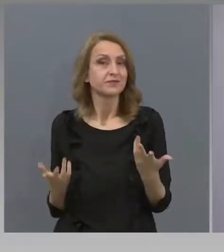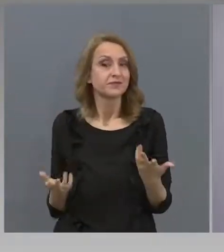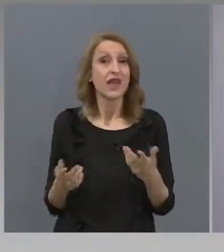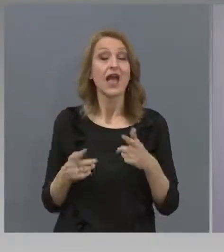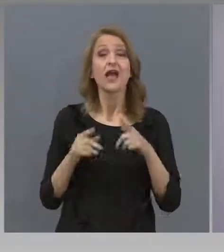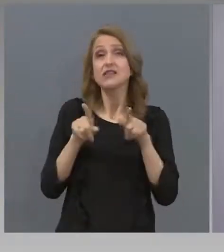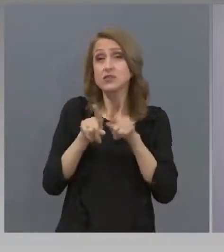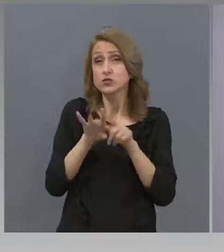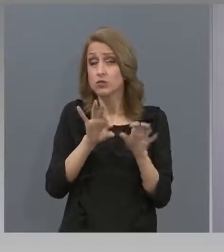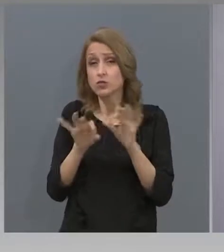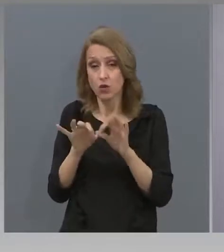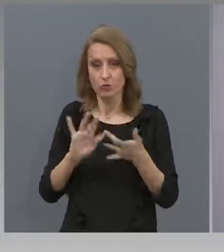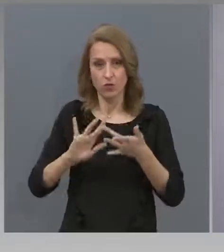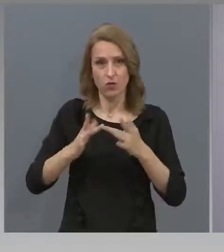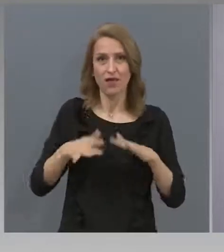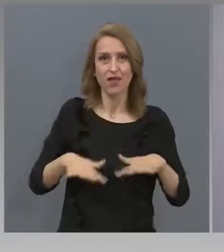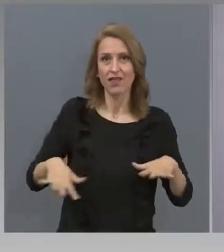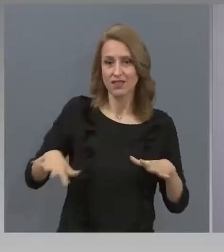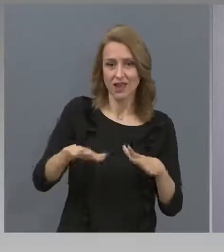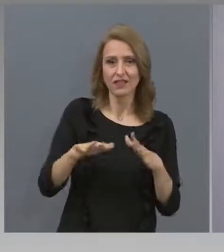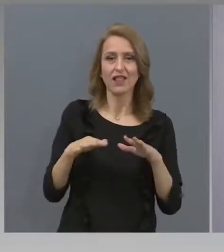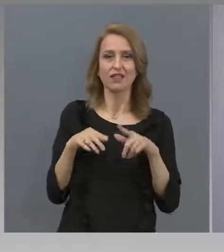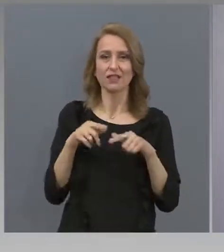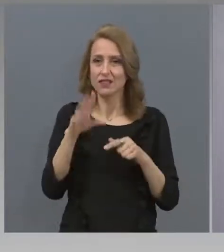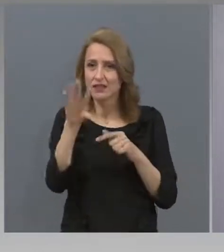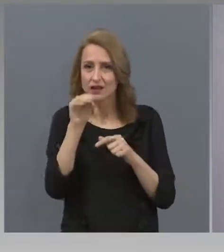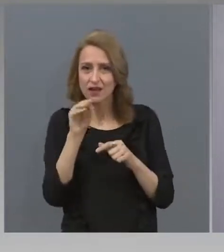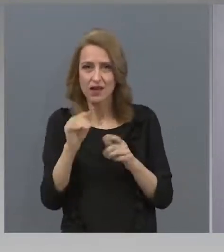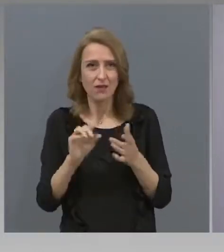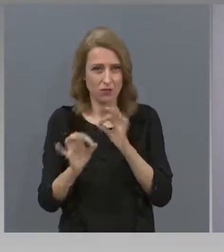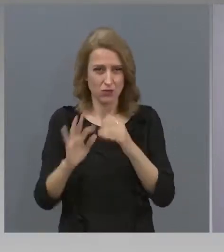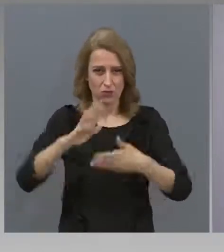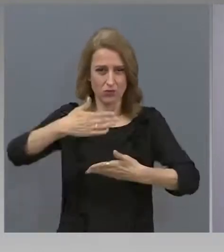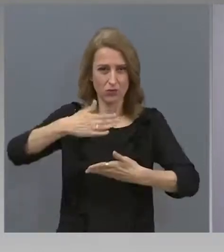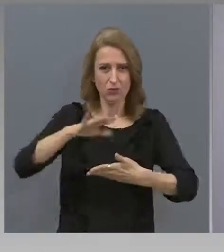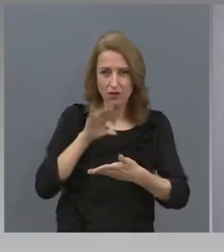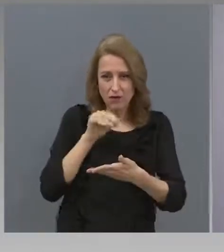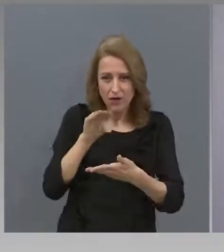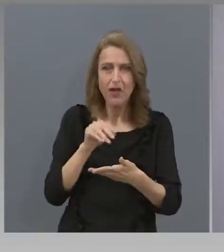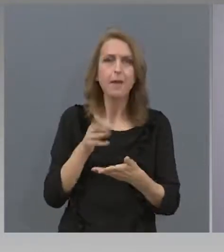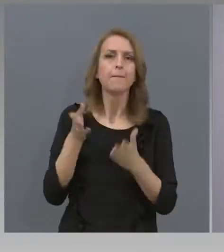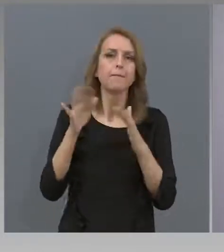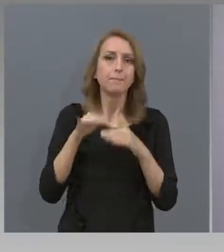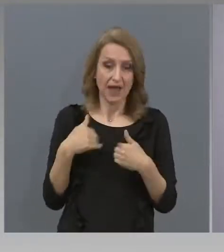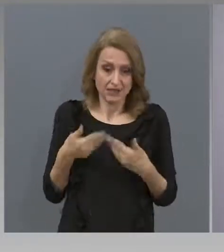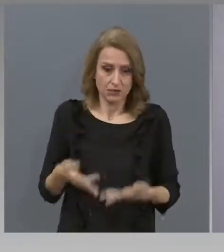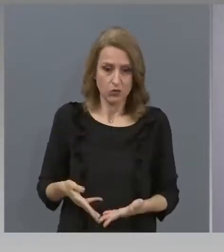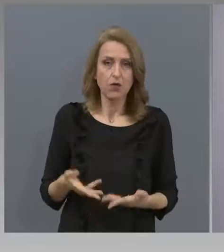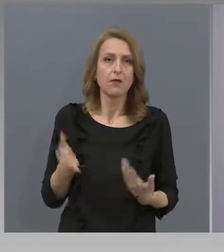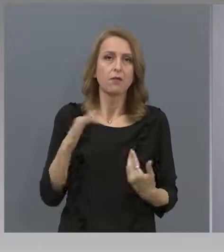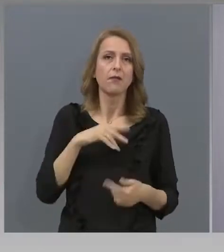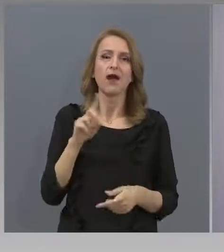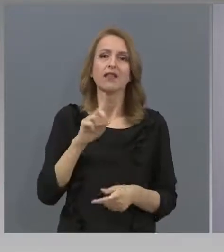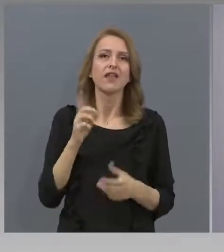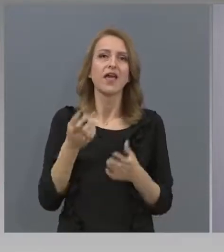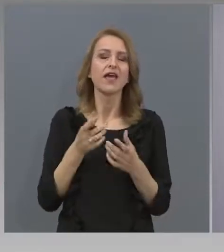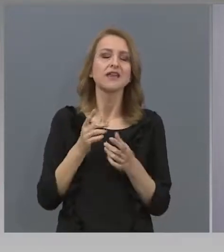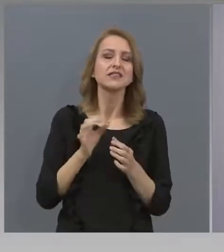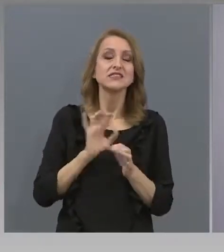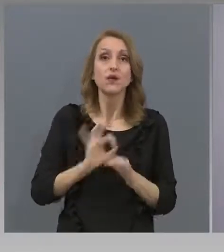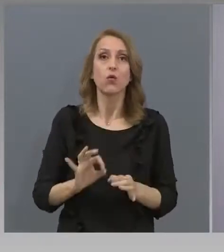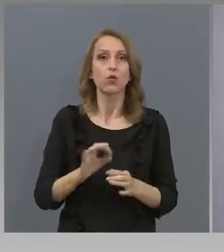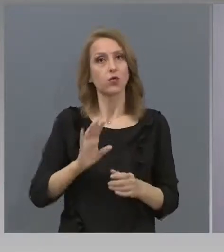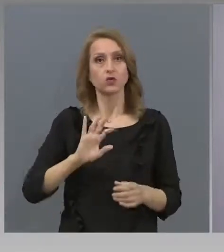обучението, в виртуални класни стаи, това не е гаранция, че ефективно участва в учебния процес. 73